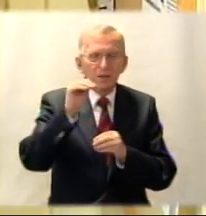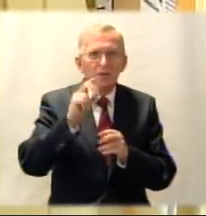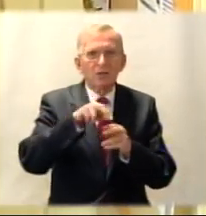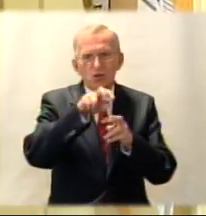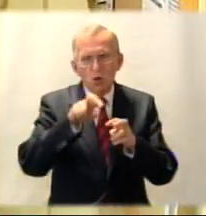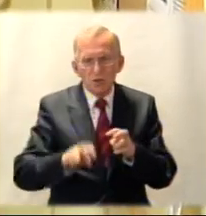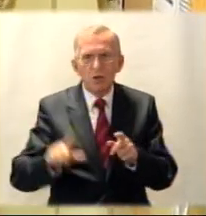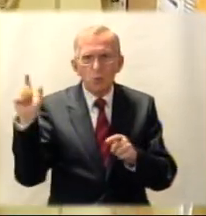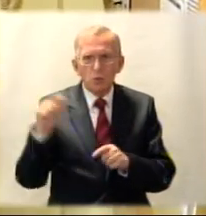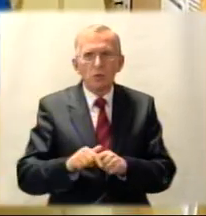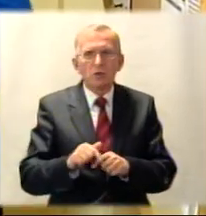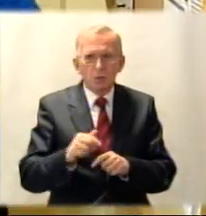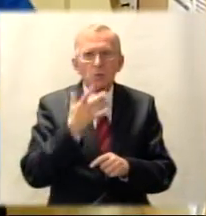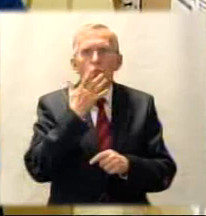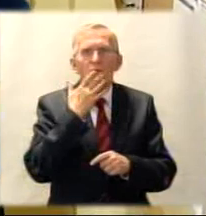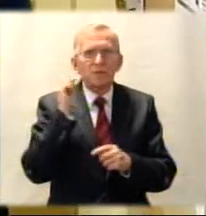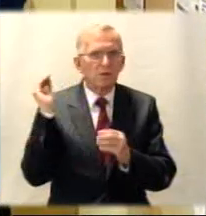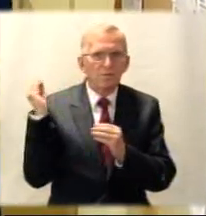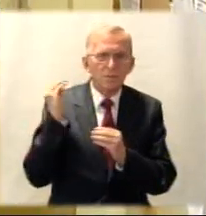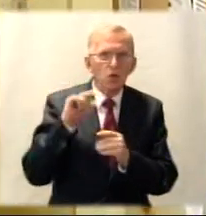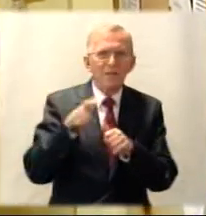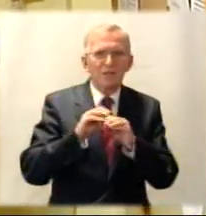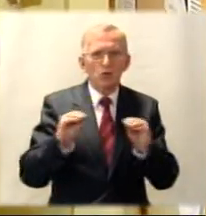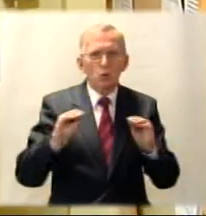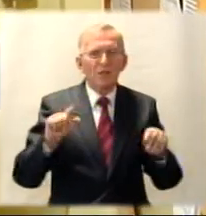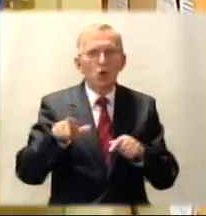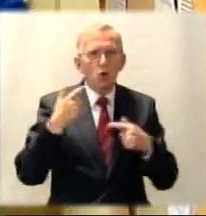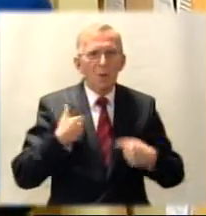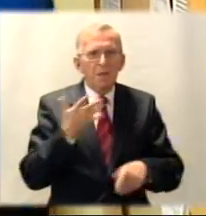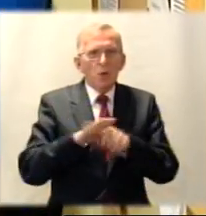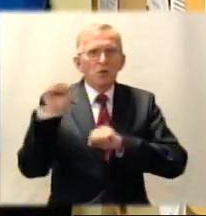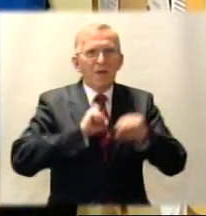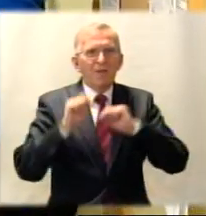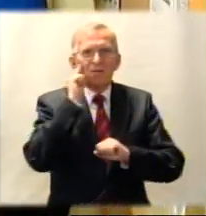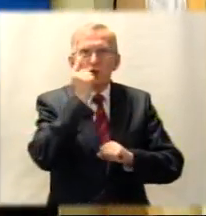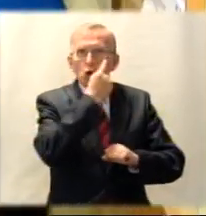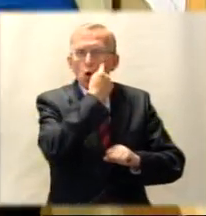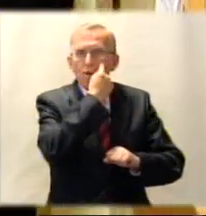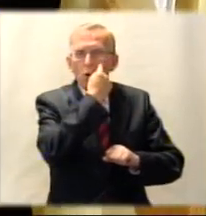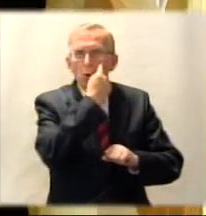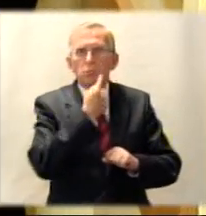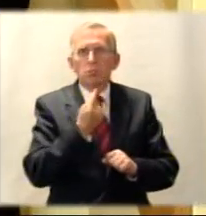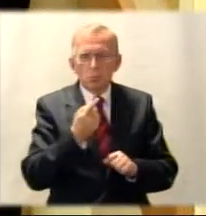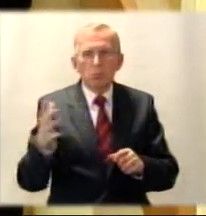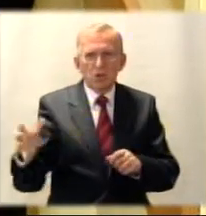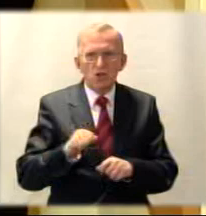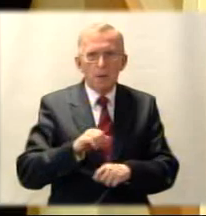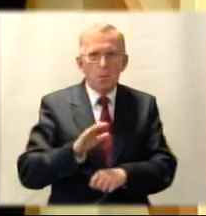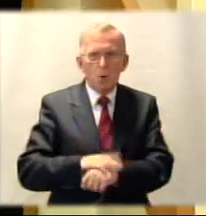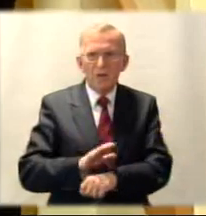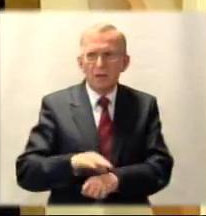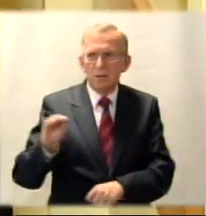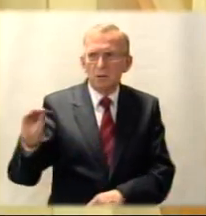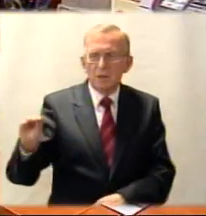nich. Więc to jest taka ogólna instrukcja. Ta osoba niepełnosprawna wzrokowo bierze pod rękę osobę